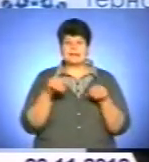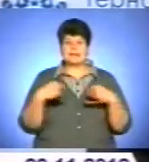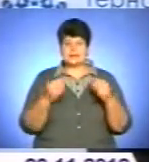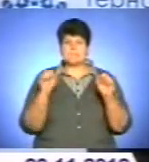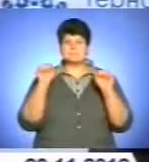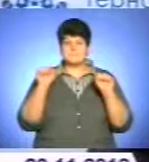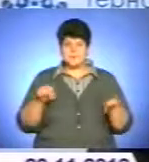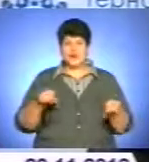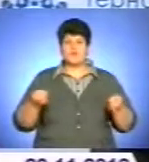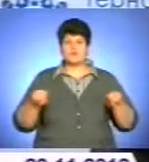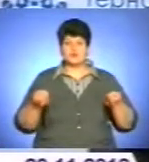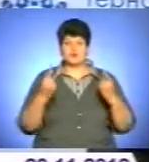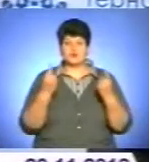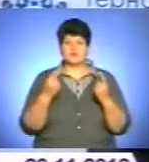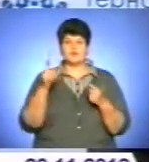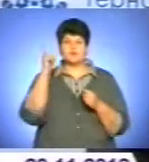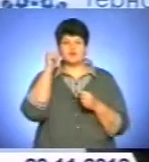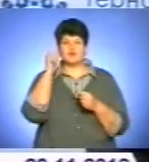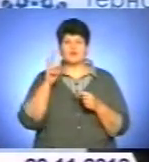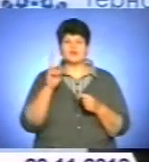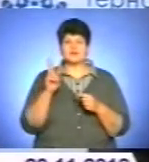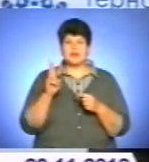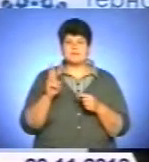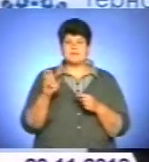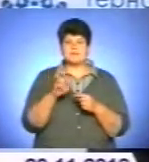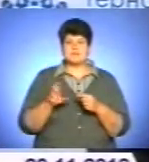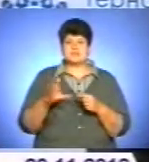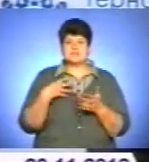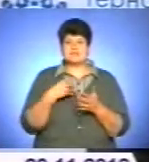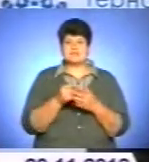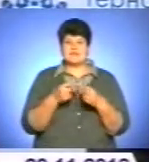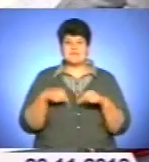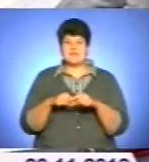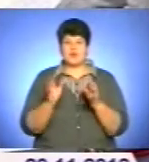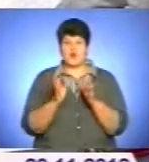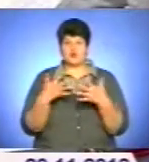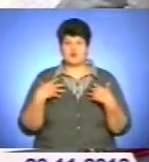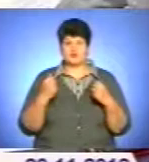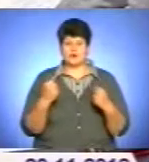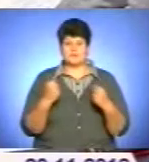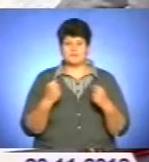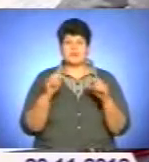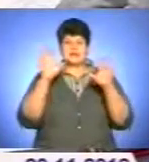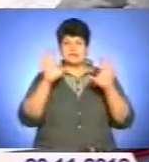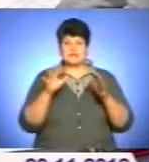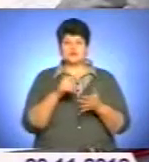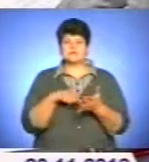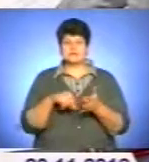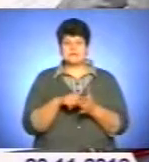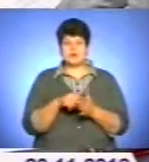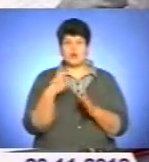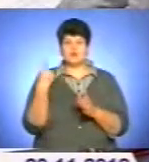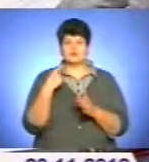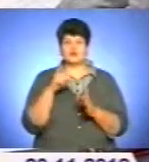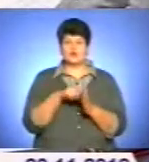створити в Чорткові, в Кременці чи в Бережанах, створити свій відділ охорони здоров'я. Статус міста обласного значення дозволить